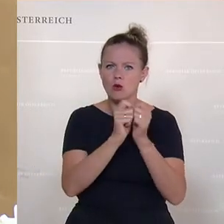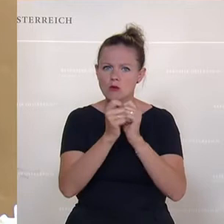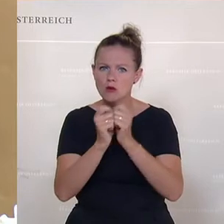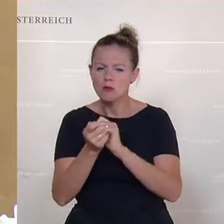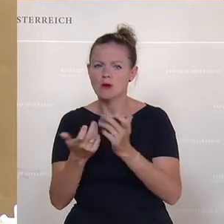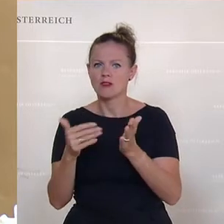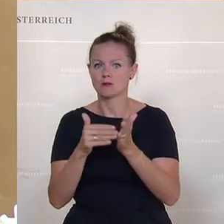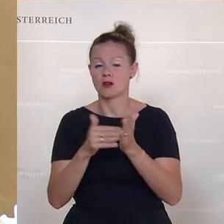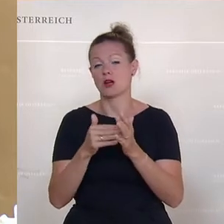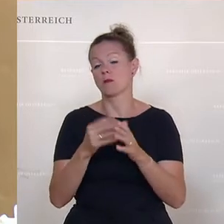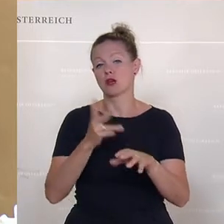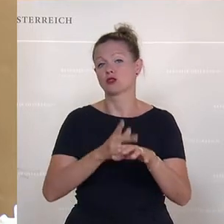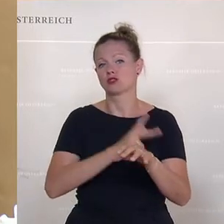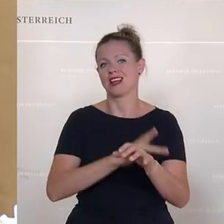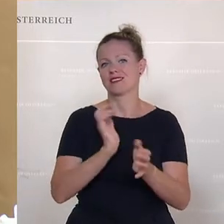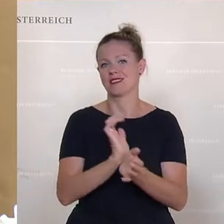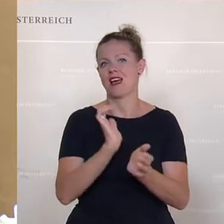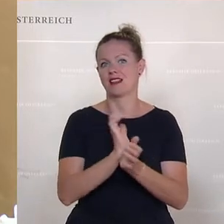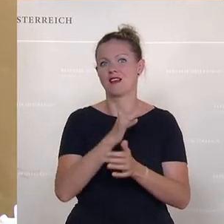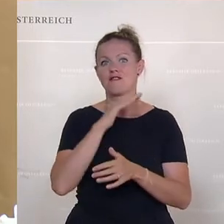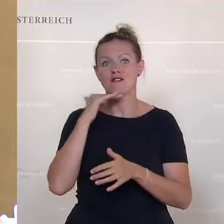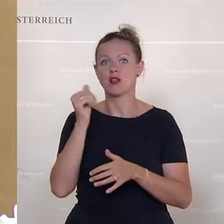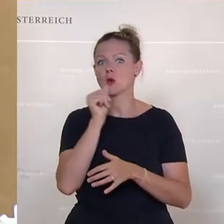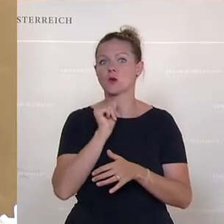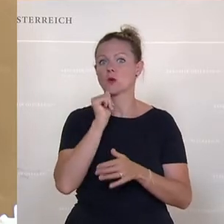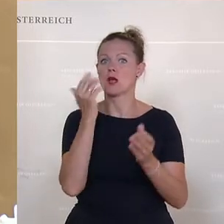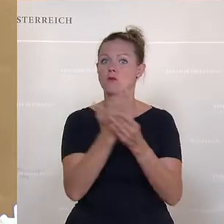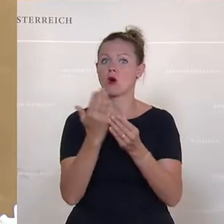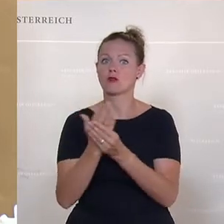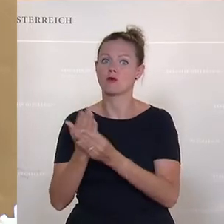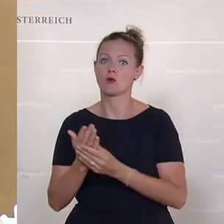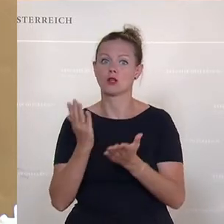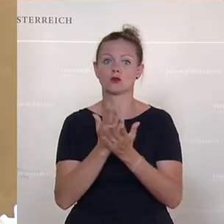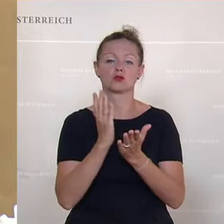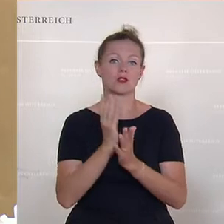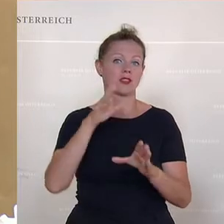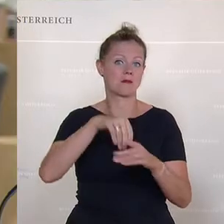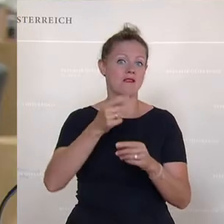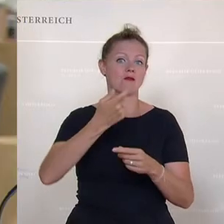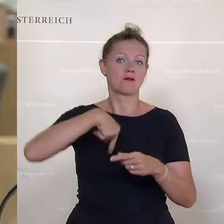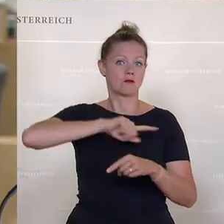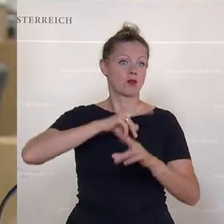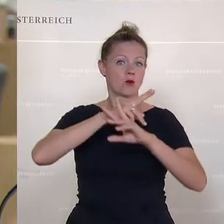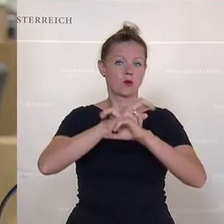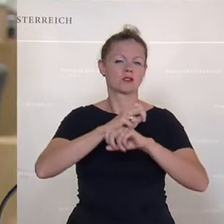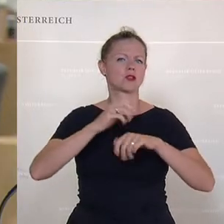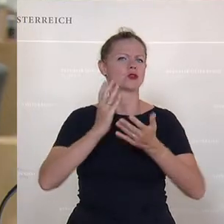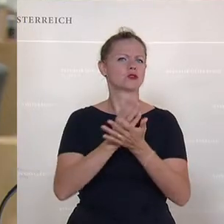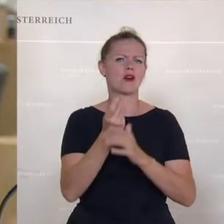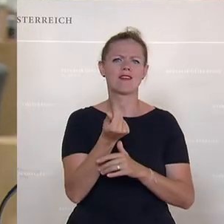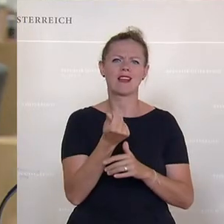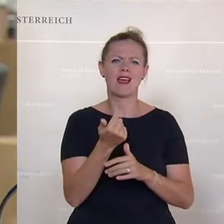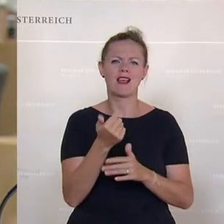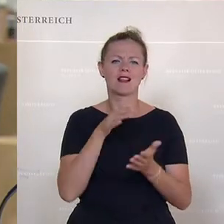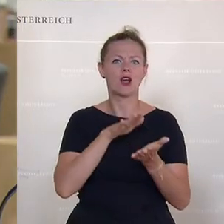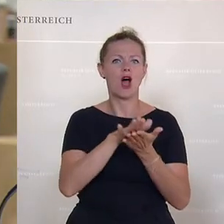Staatsanleihen in vielen grünen Portfolios bereits zu finden sind, weil wir in Österreich die Mittelaufbringung für